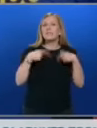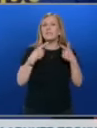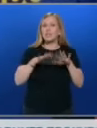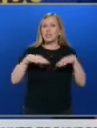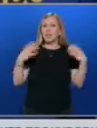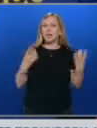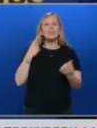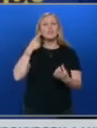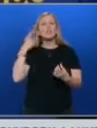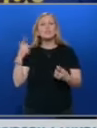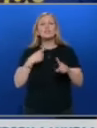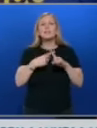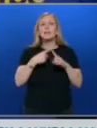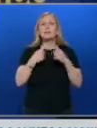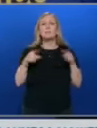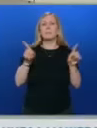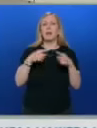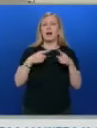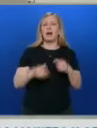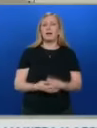Това ще бъде водещо и в утрешния двобой.